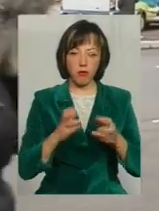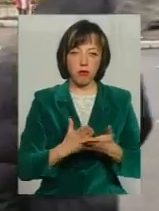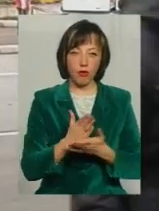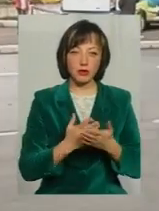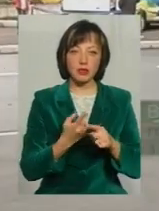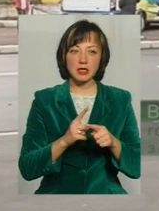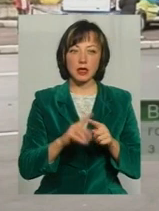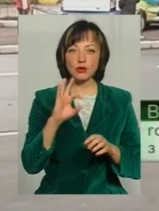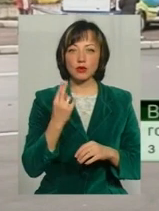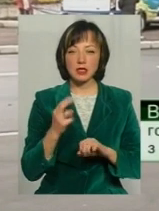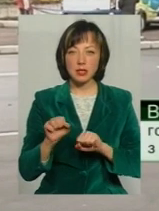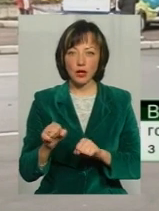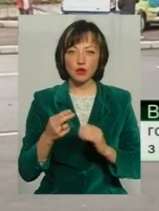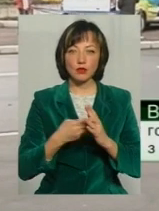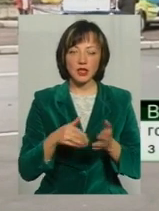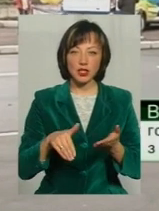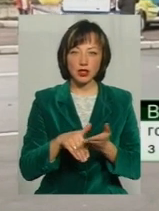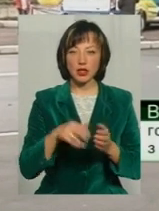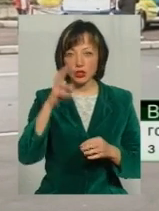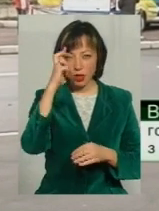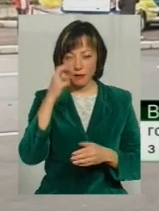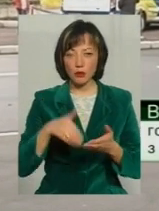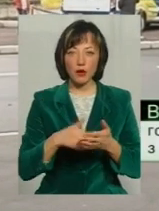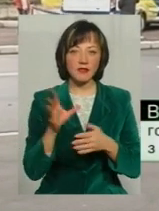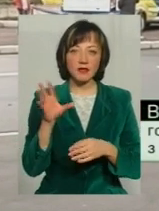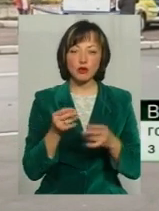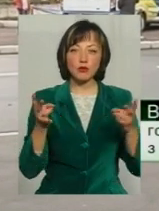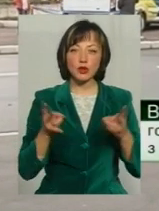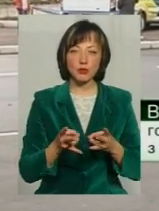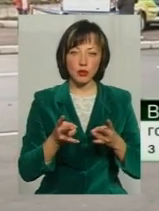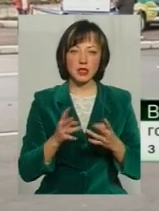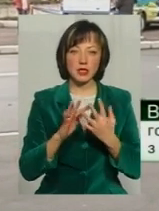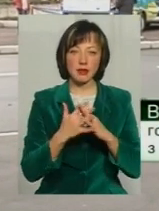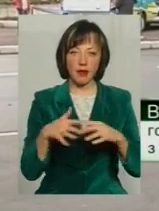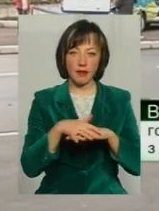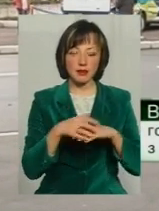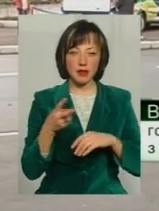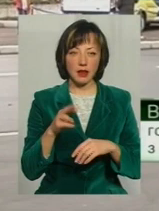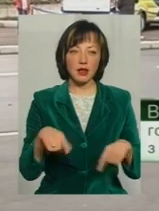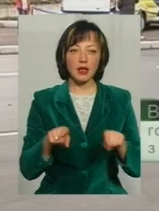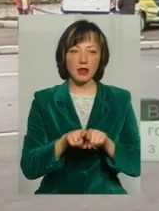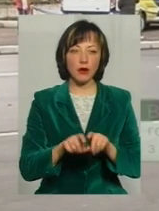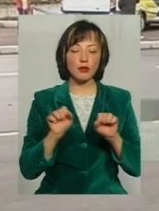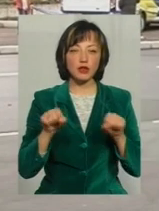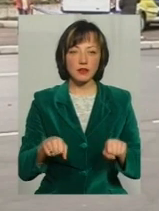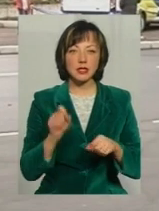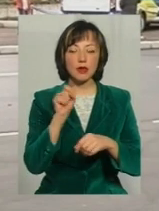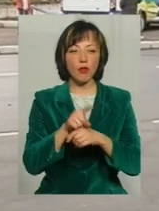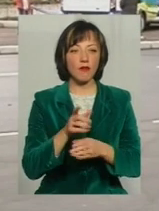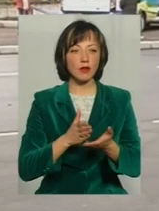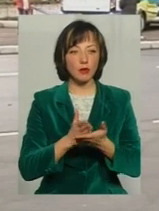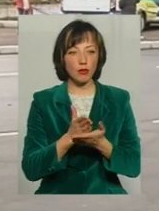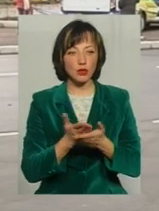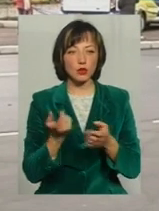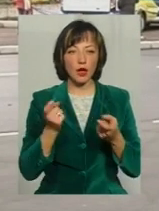послуги соціального захисту, субсидії житлові, державні допомоги, все, що потребує насамперед сільське населення Також нам буде можливість замовити послуги